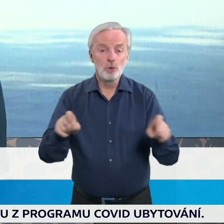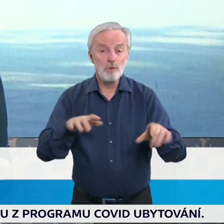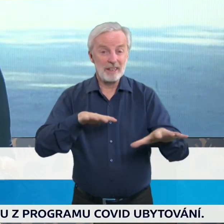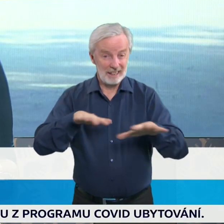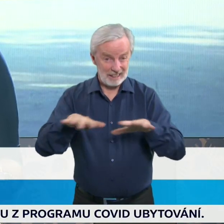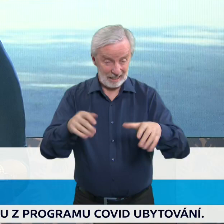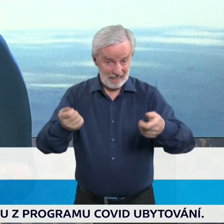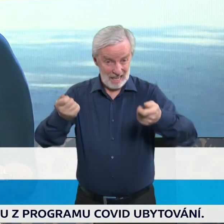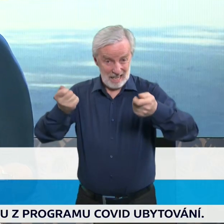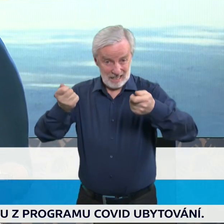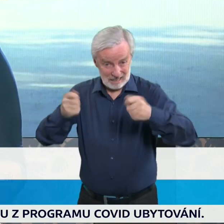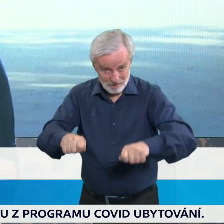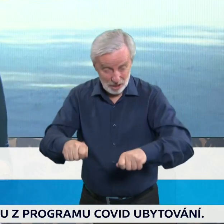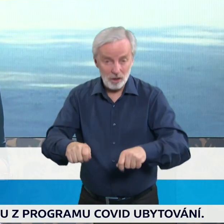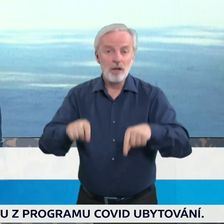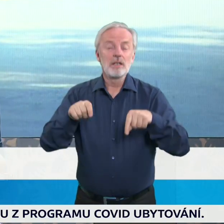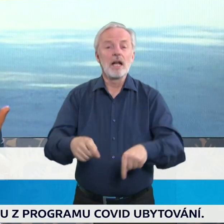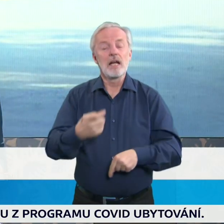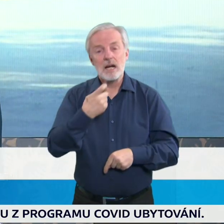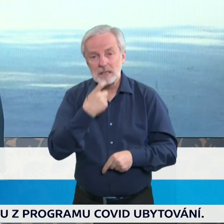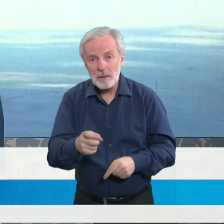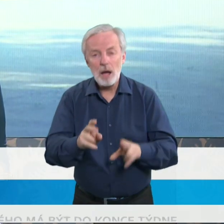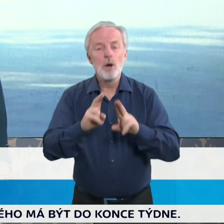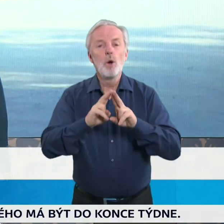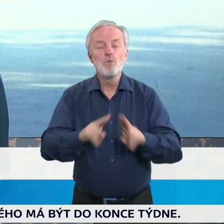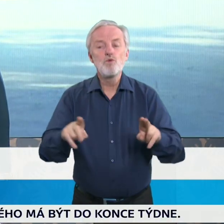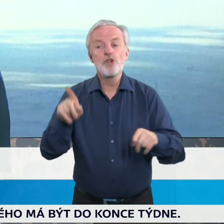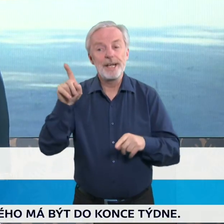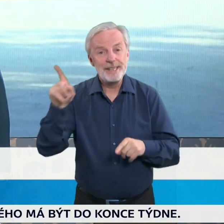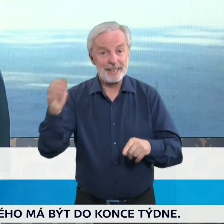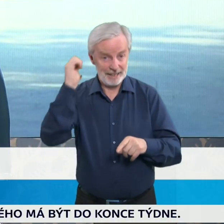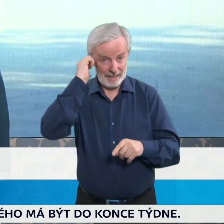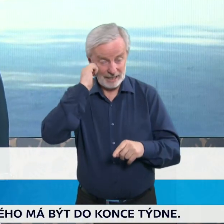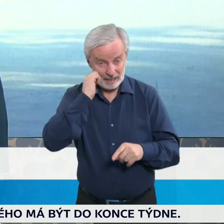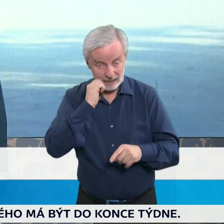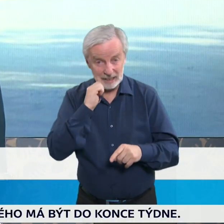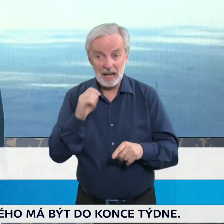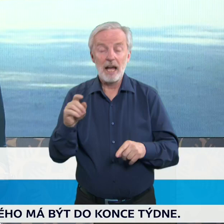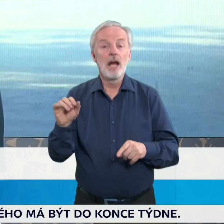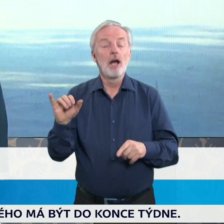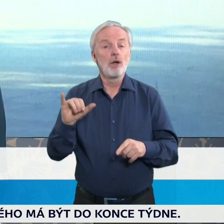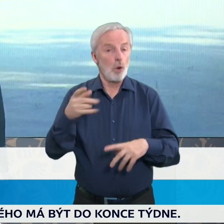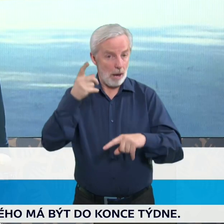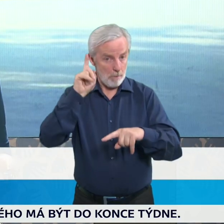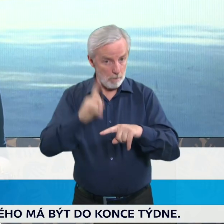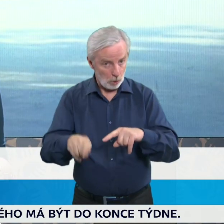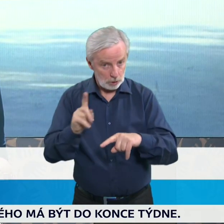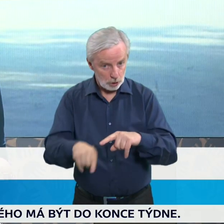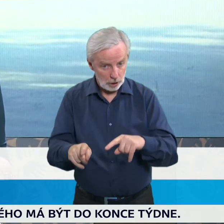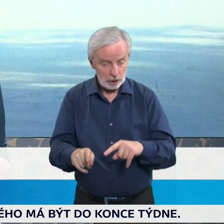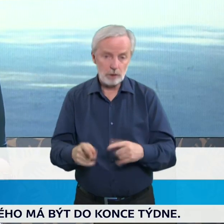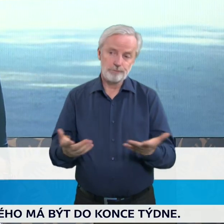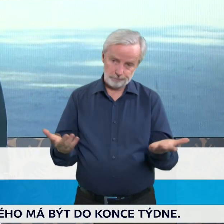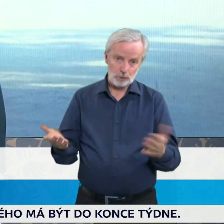tržnice a chceme, aby mohli využít tito lidé, tito podnikatele, kteří tímto byli postiženi, za což se jim dodatečně omlouváme,